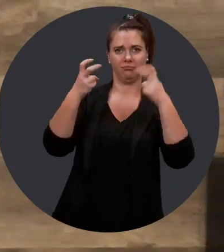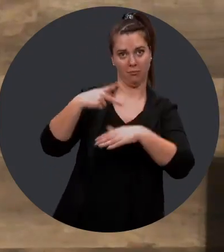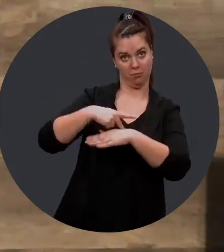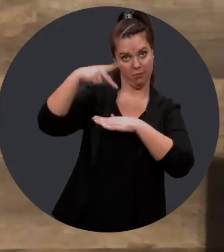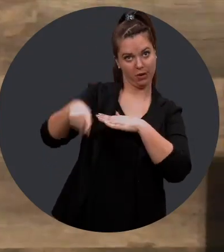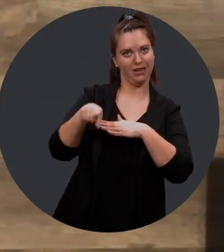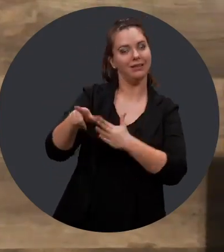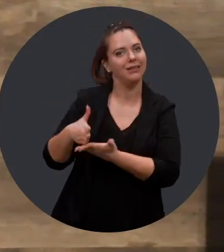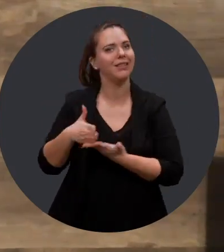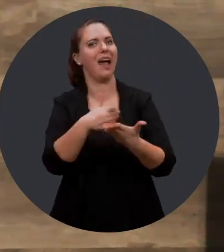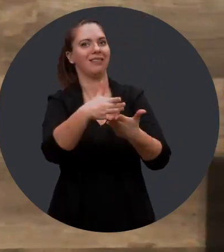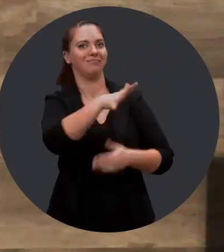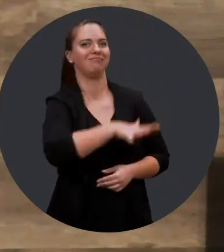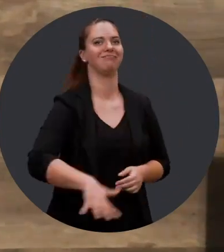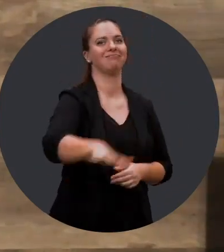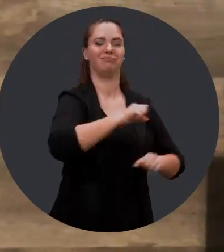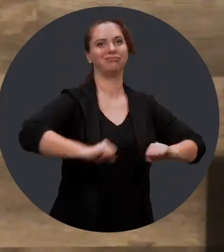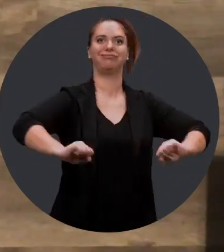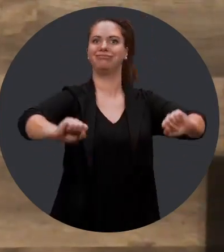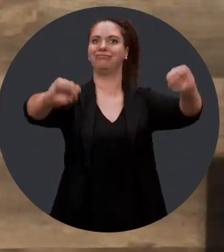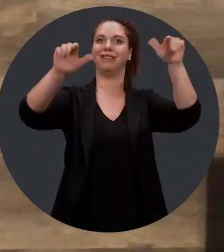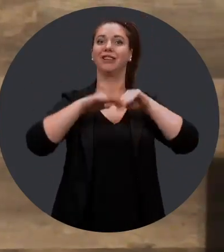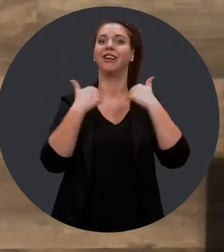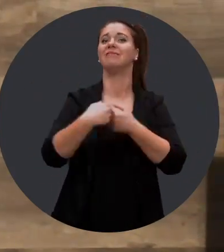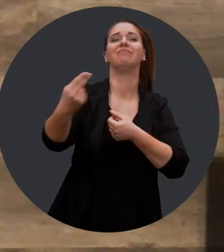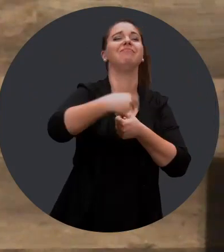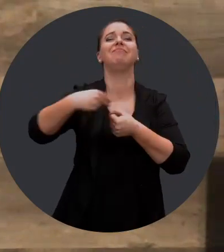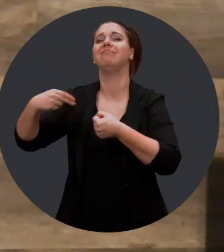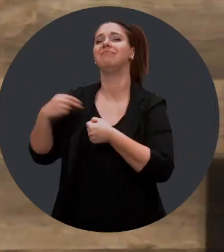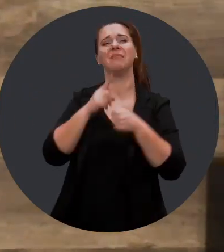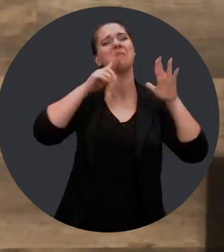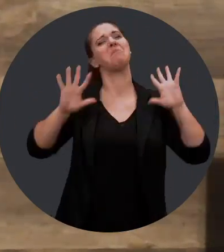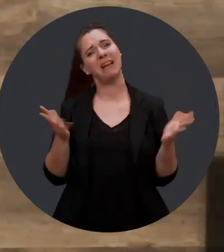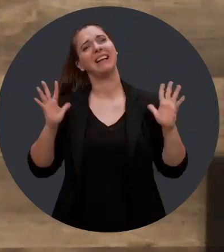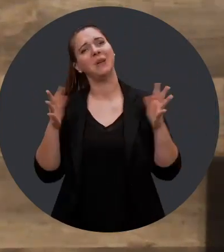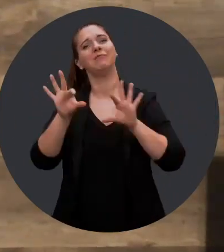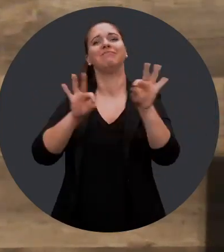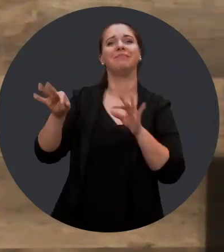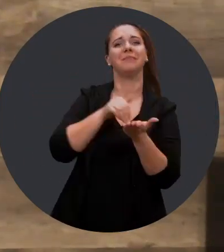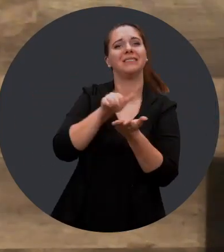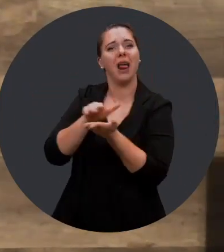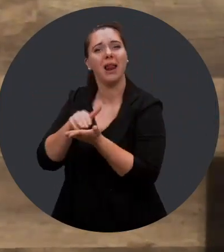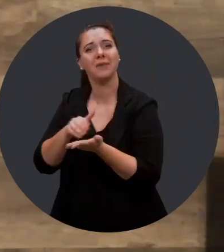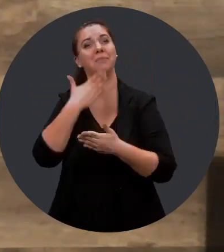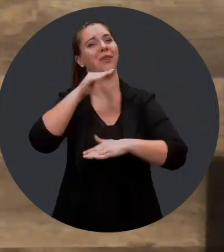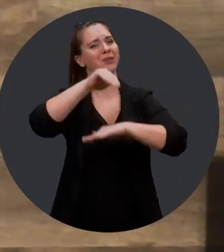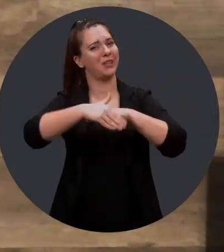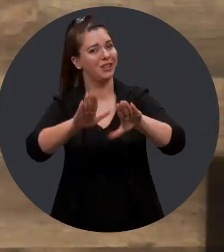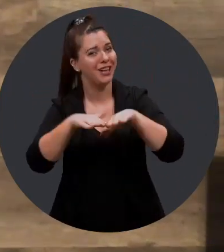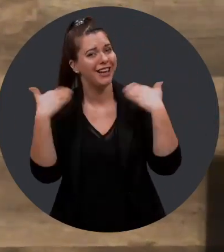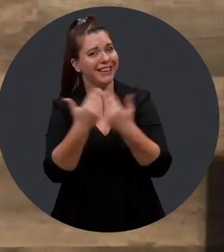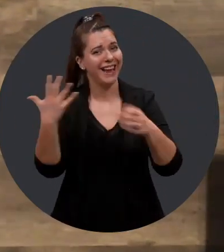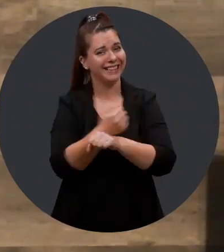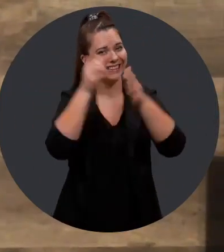actualisé en facilitant la mobilisation de tous les acteurs. Aussi, félicitations à tous les finalistes de